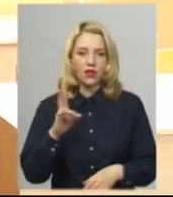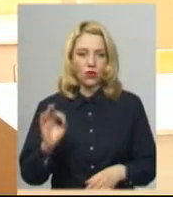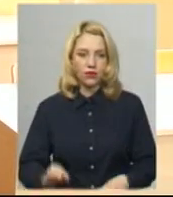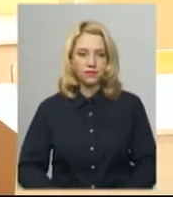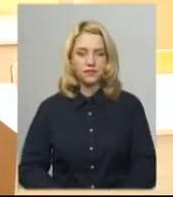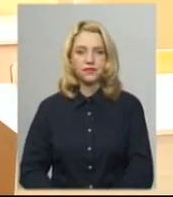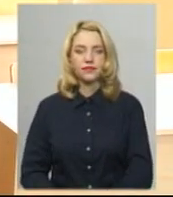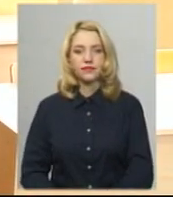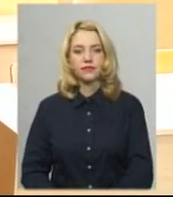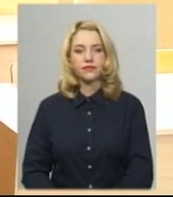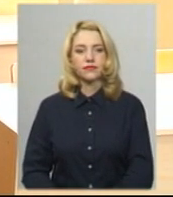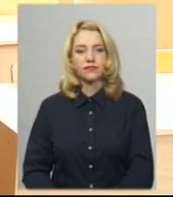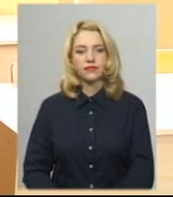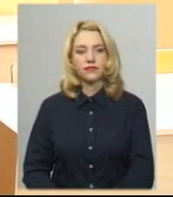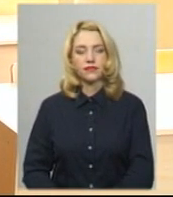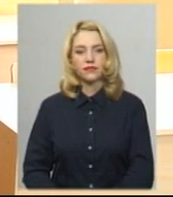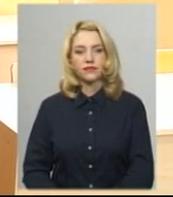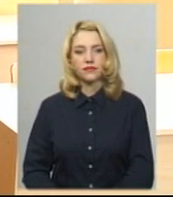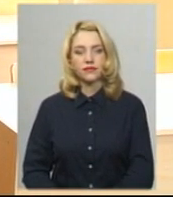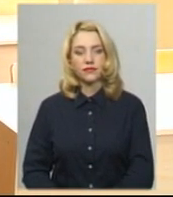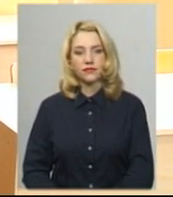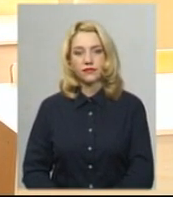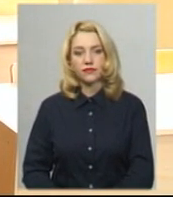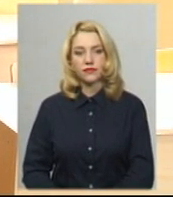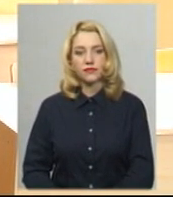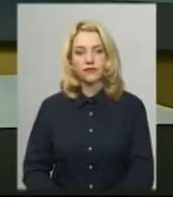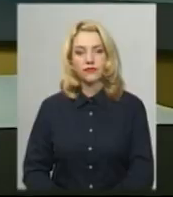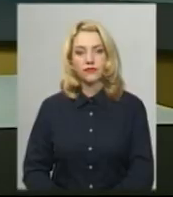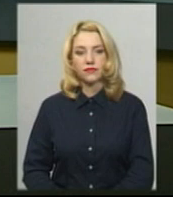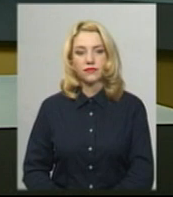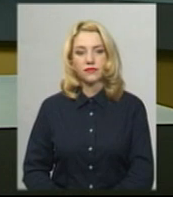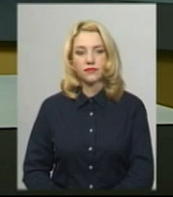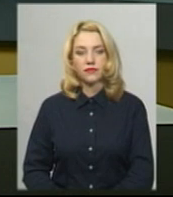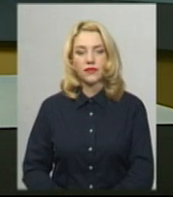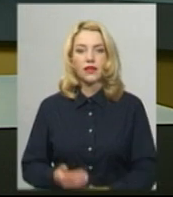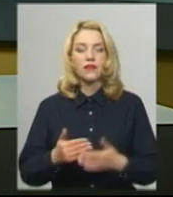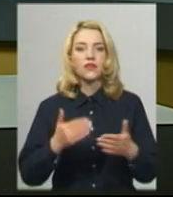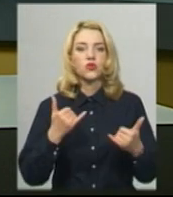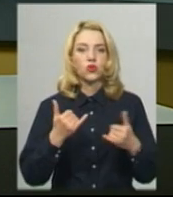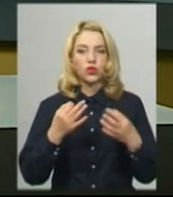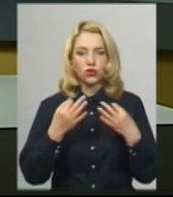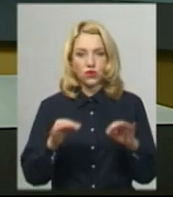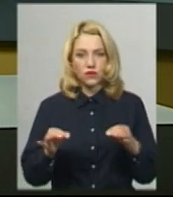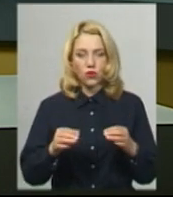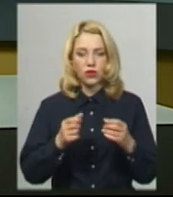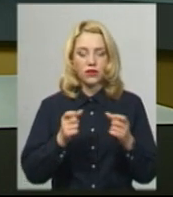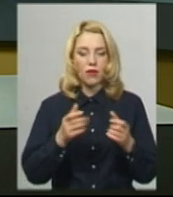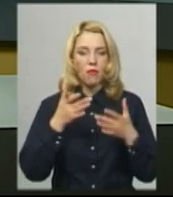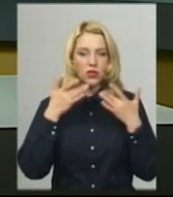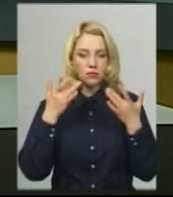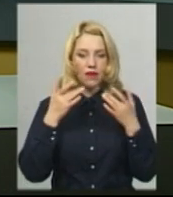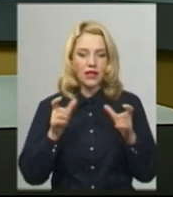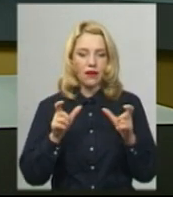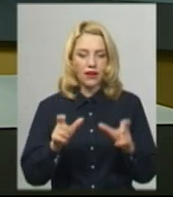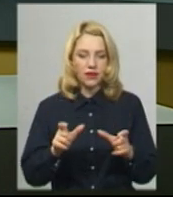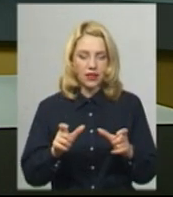Анастасія Збродова, Олександр Горішевський, новини на Суспільному, Хмельницький. Відсьогодні дозволено послабити карантинні заходи